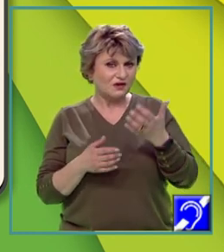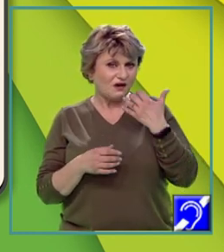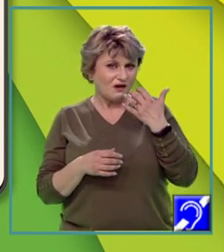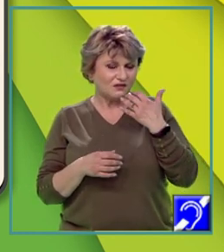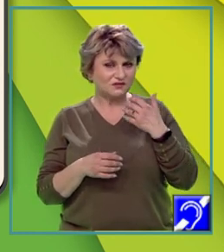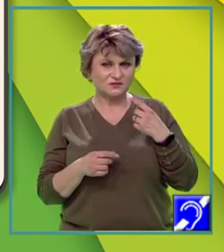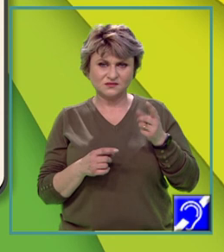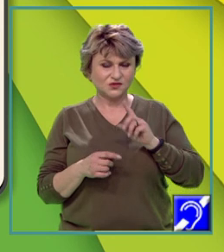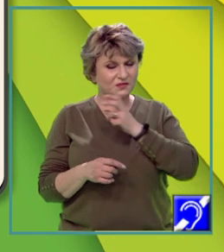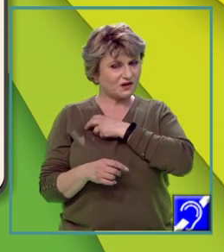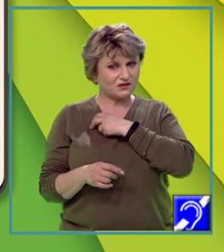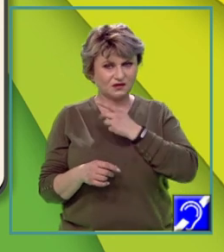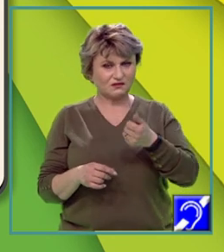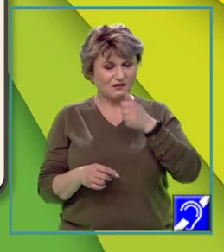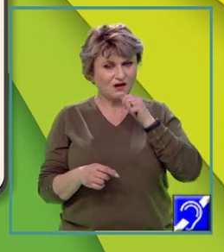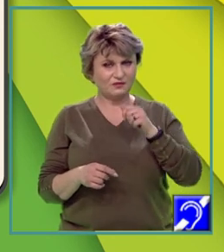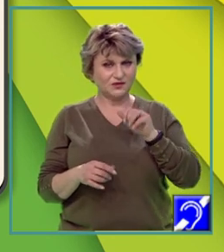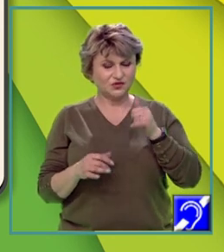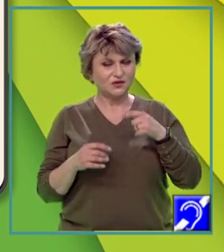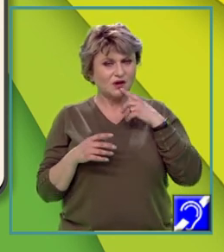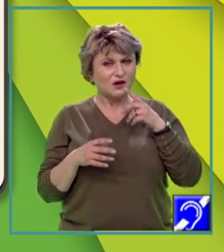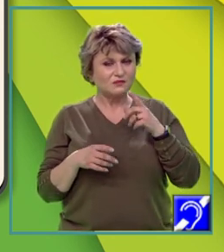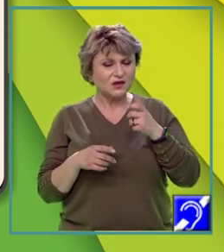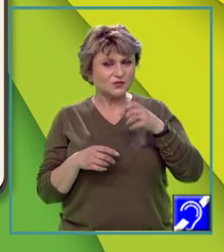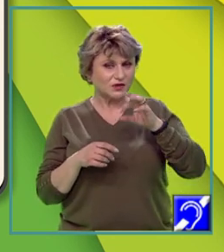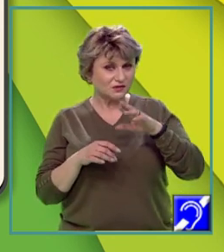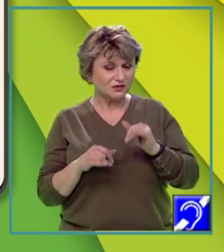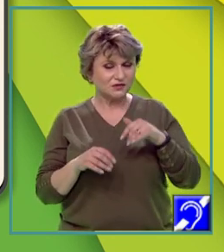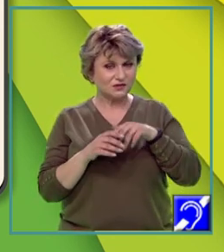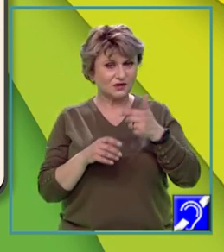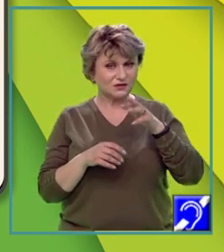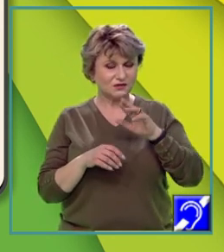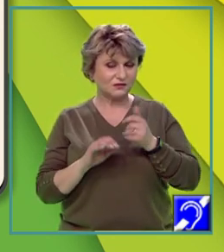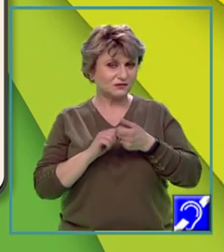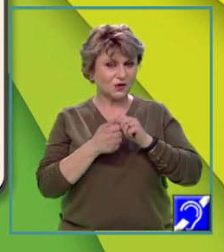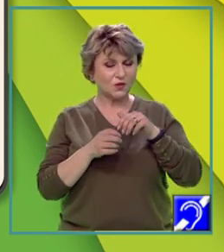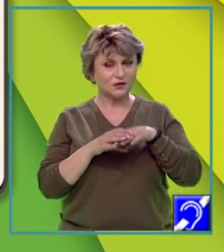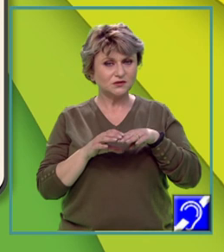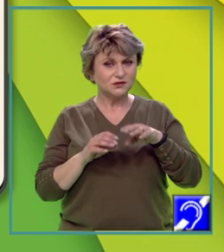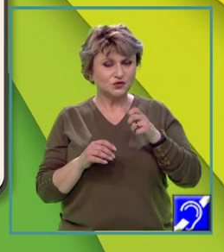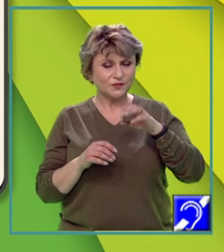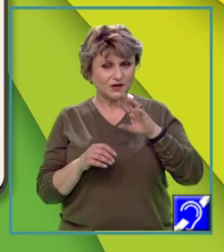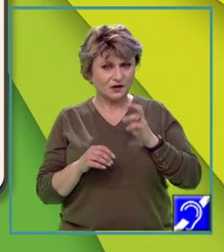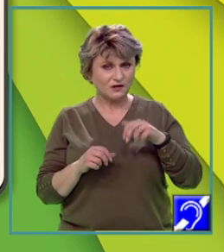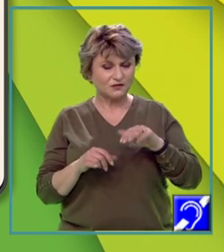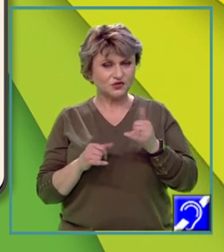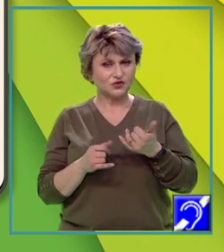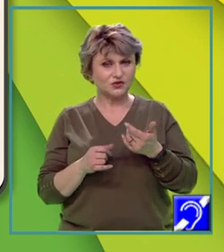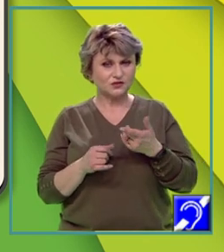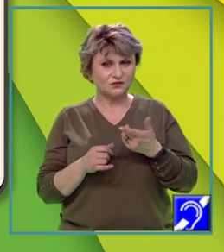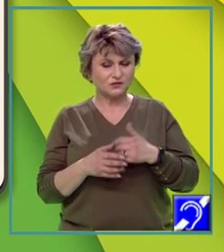apei, solului și vegetației prin exploatări miniere, în carieră sau în subteran, prin defrișări,